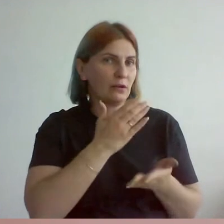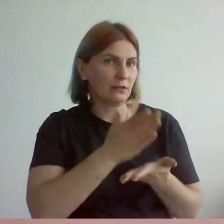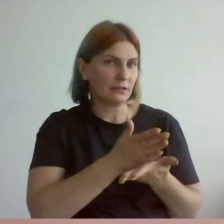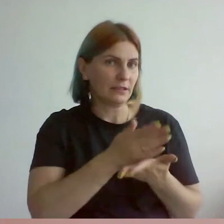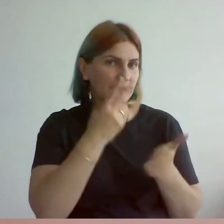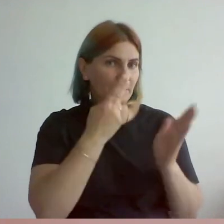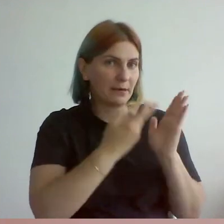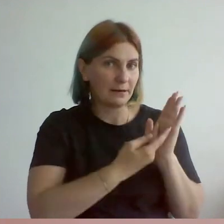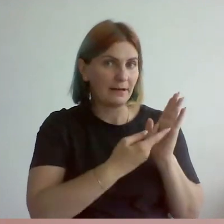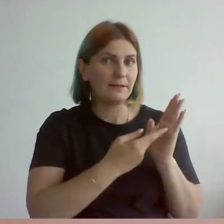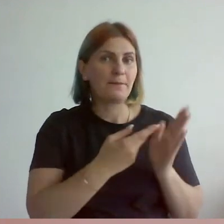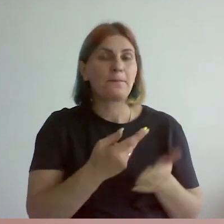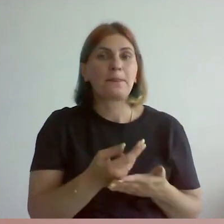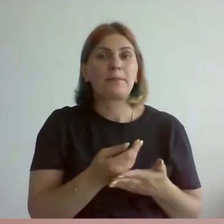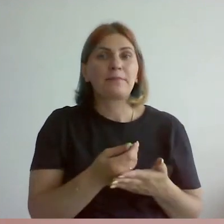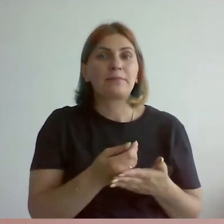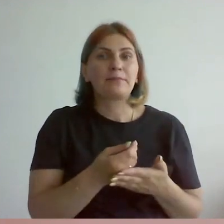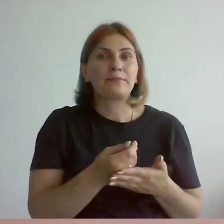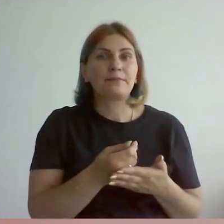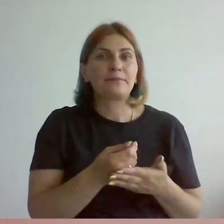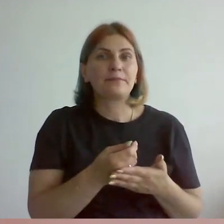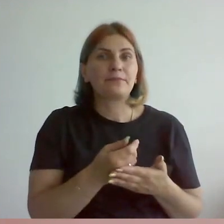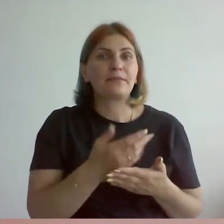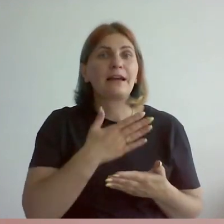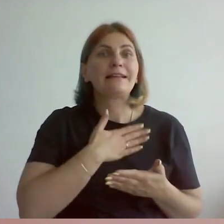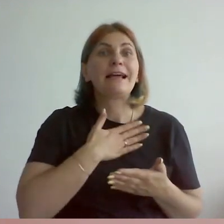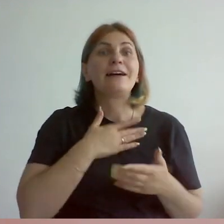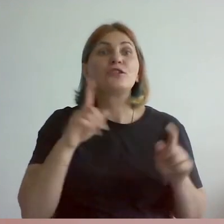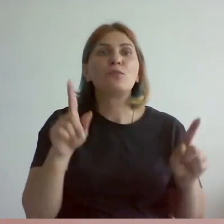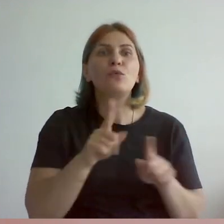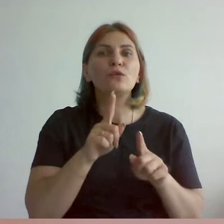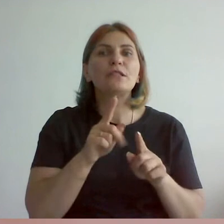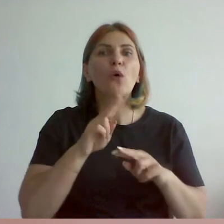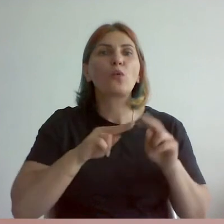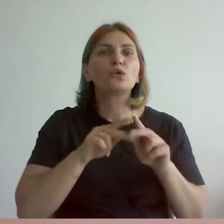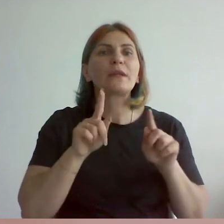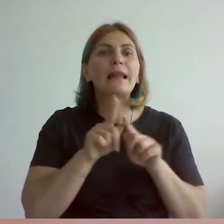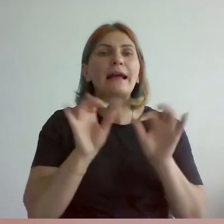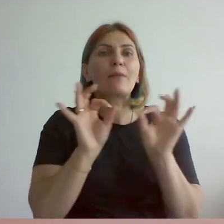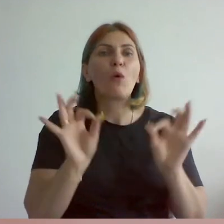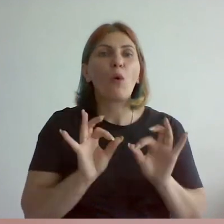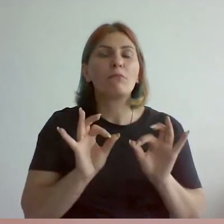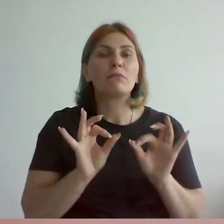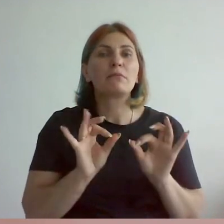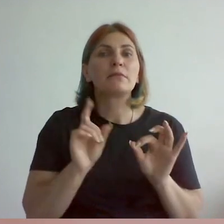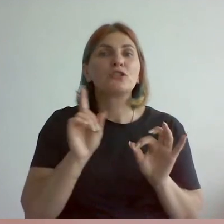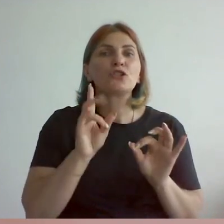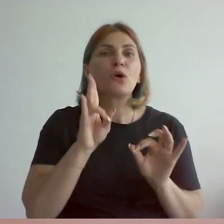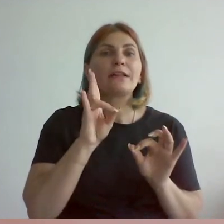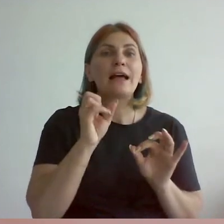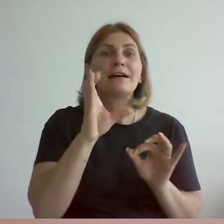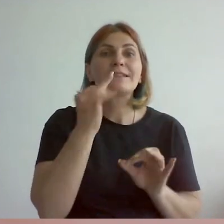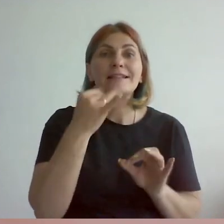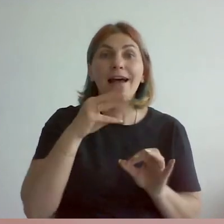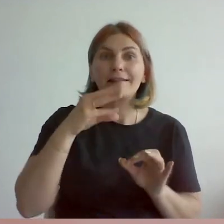Собственно говоря, наш музей устроен таким образом, что на сайте всегда есть